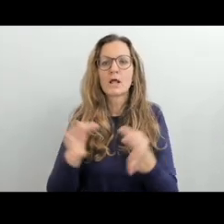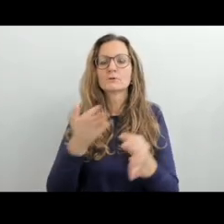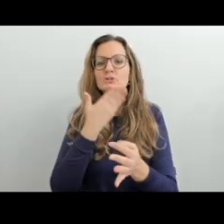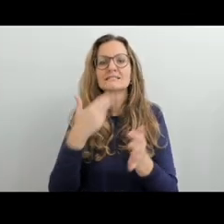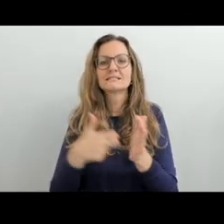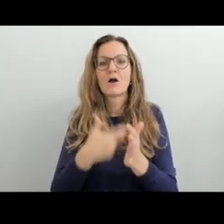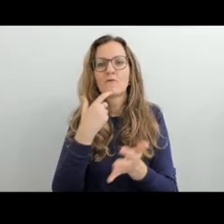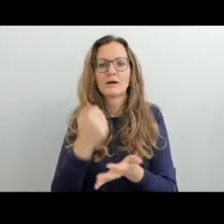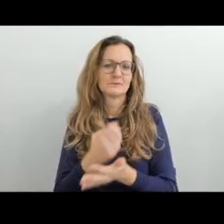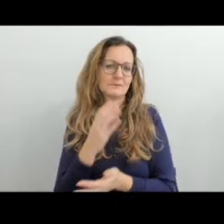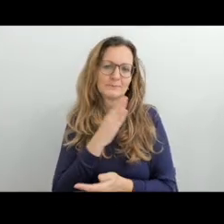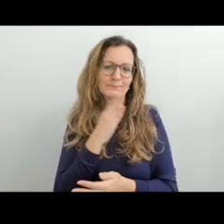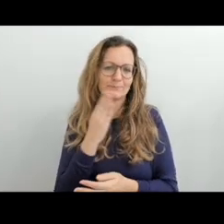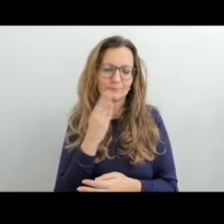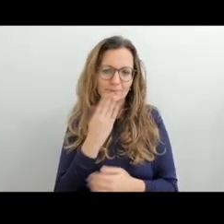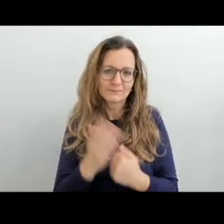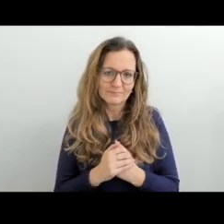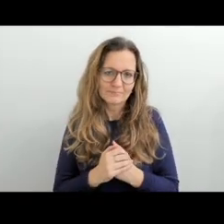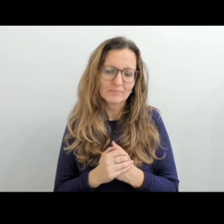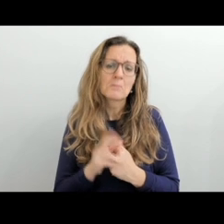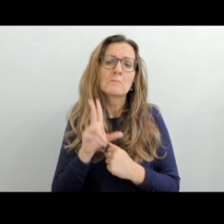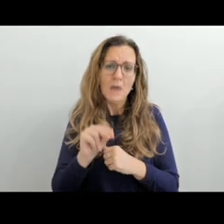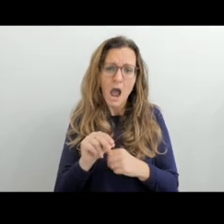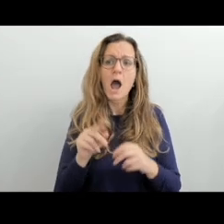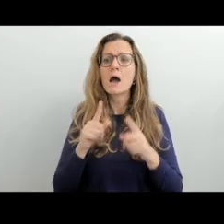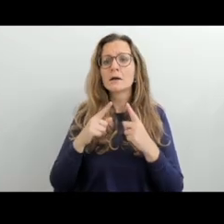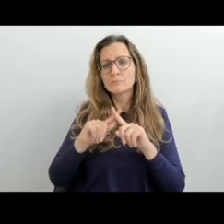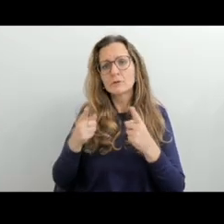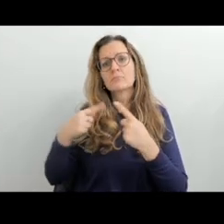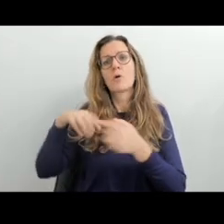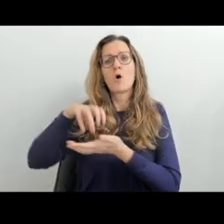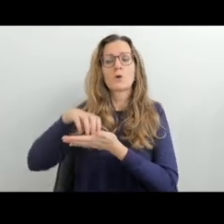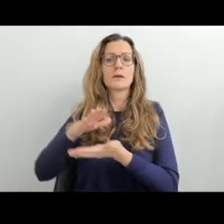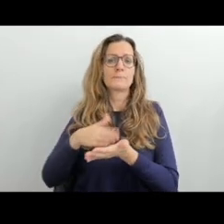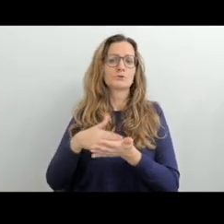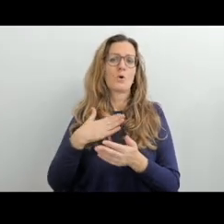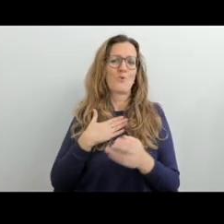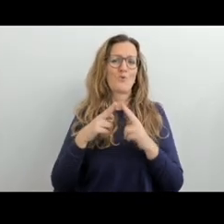učitel českého znakového jazyka a není možné v tomto předmětu získat aprobaci.